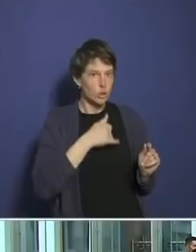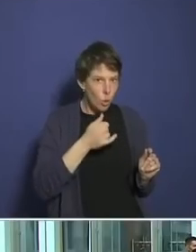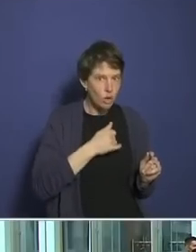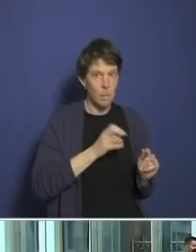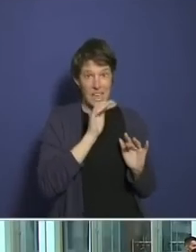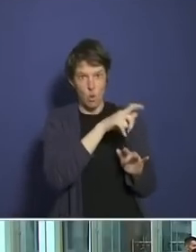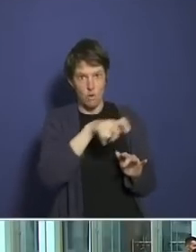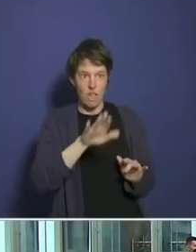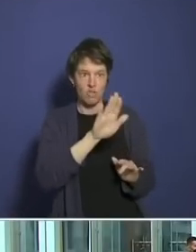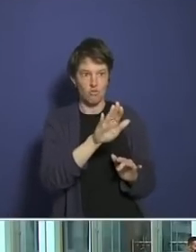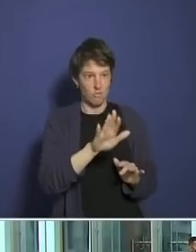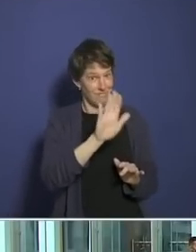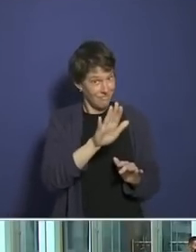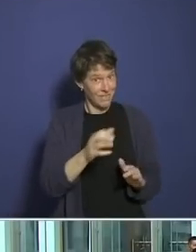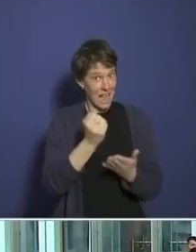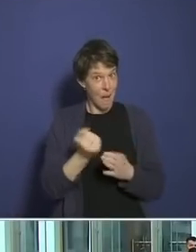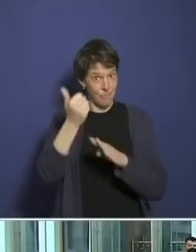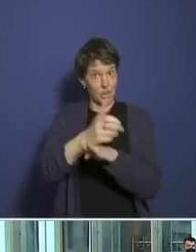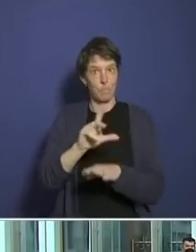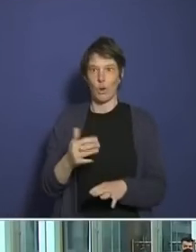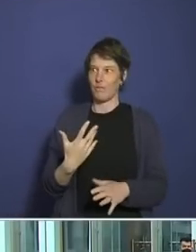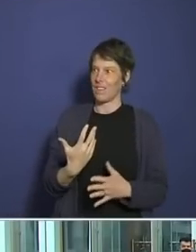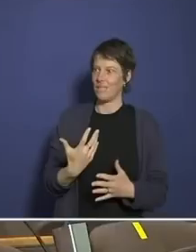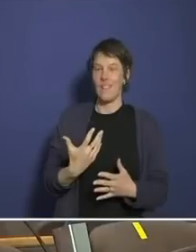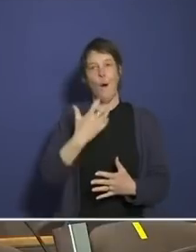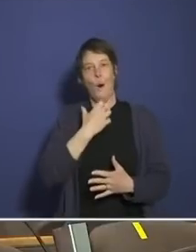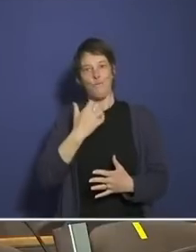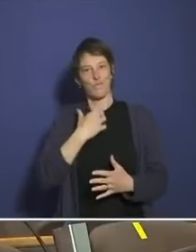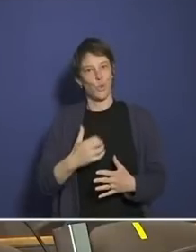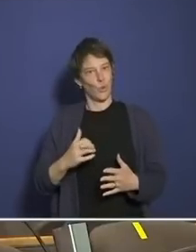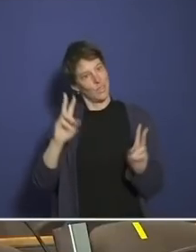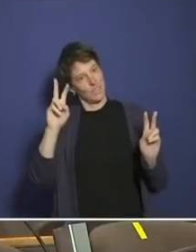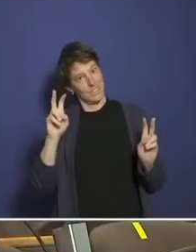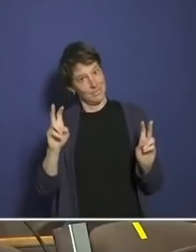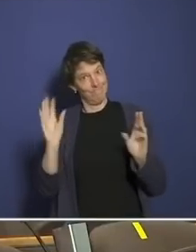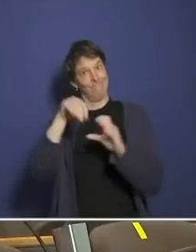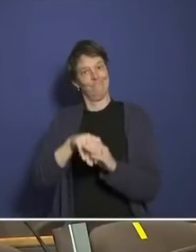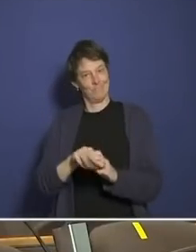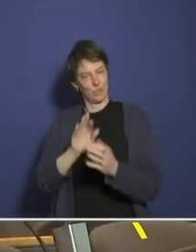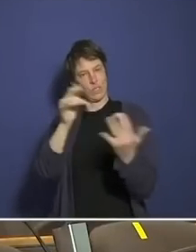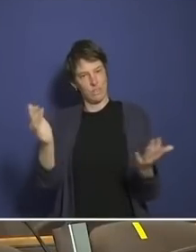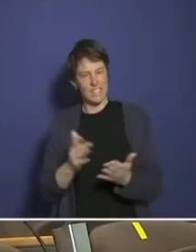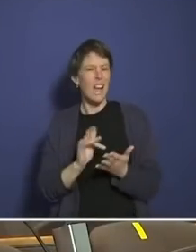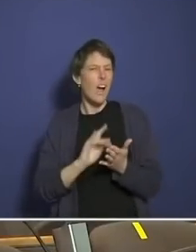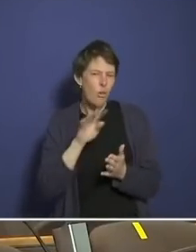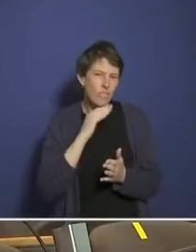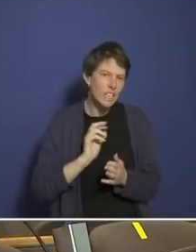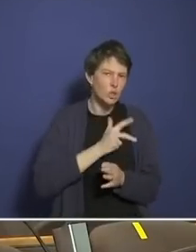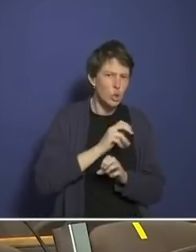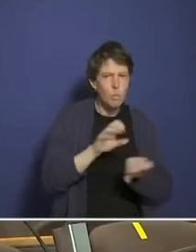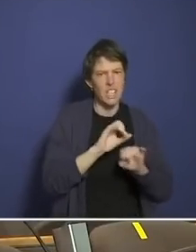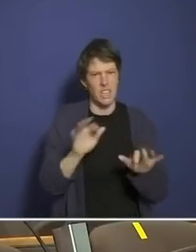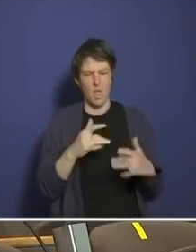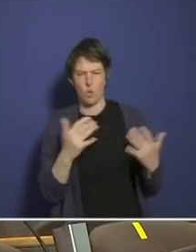hatte den Eindruck, Sie seien doch eine Social-Media-Kampagne in dieses Amt auch mitbefördert worden. Jetzt ist gerade in den letzten Wochen sehr viel Enttäuschung auf denselben